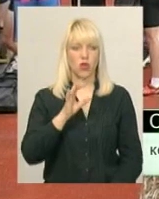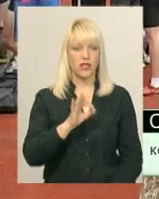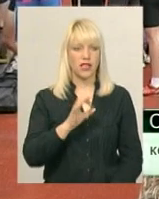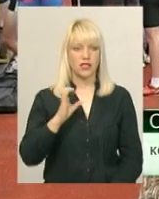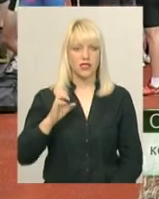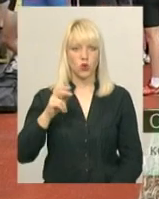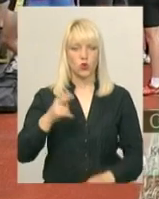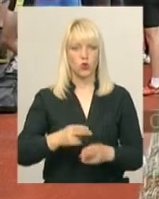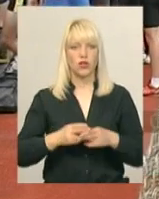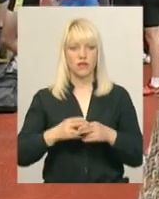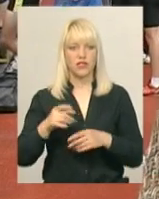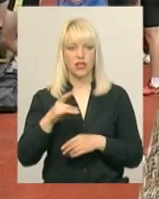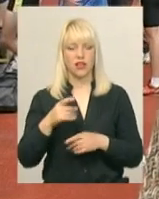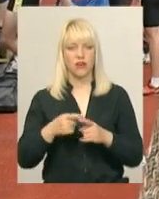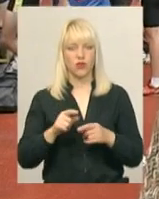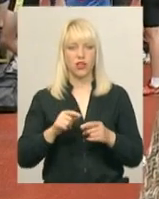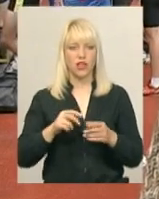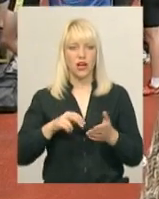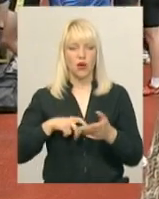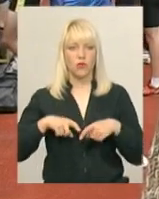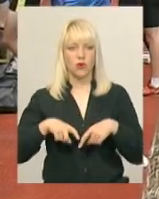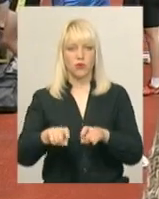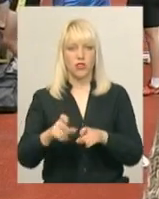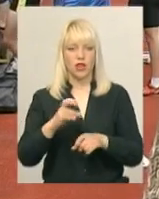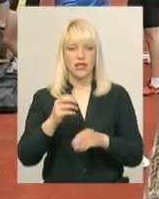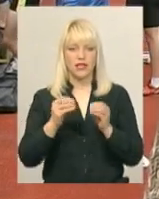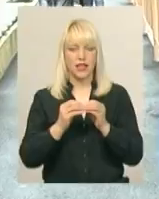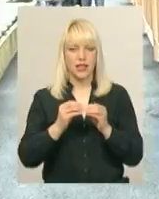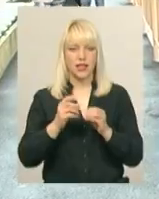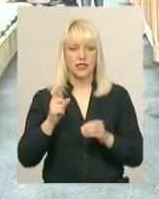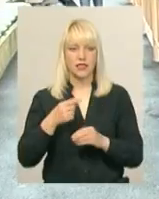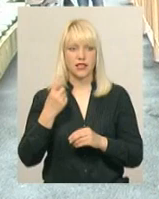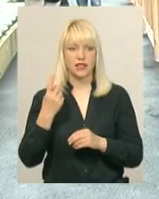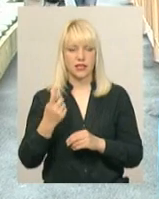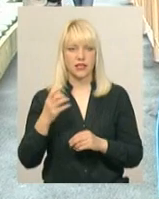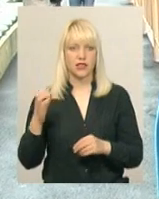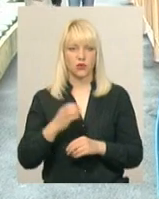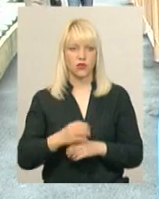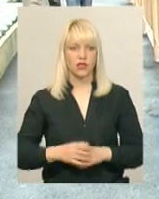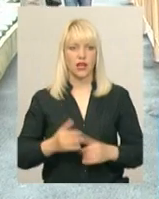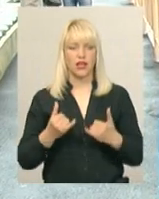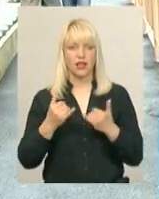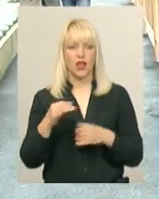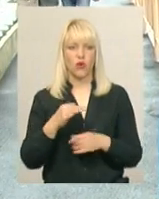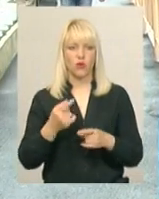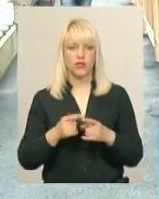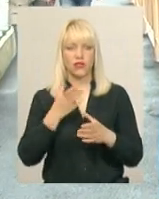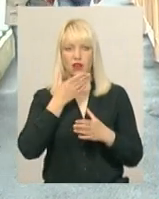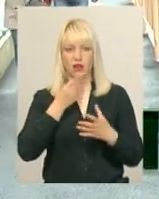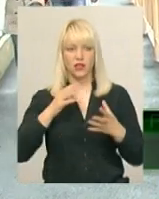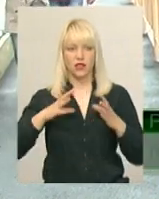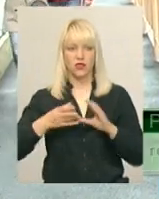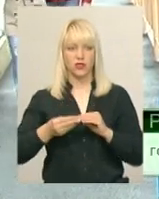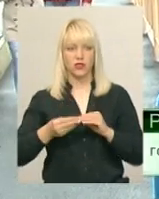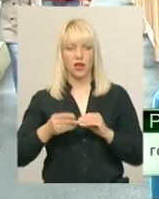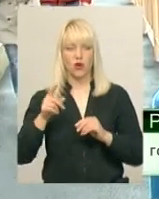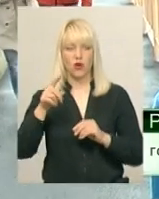району. Вони подолали 100-метрівку за 10,9 секунди. Для області це гарний результат,